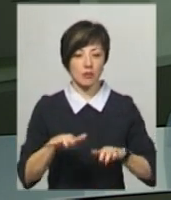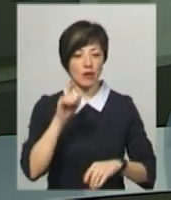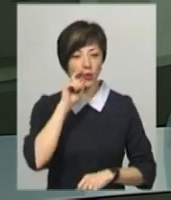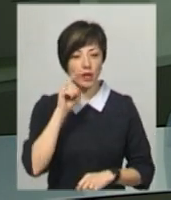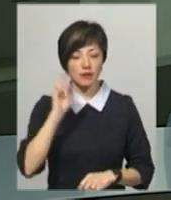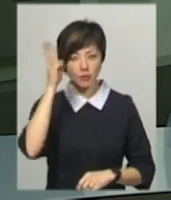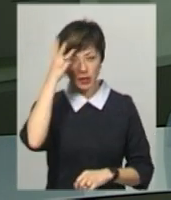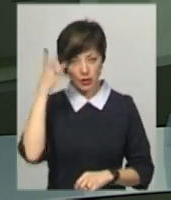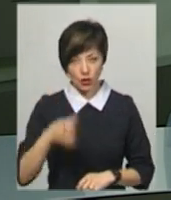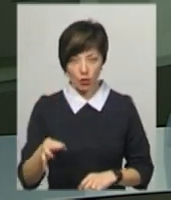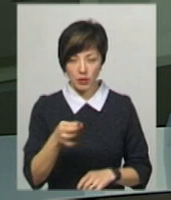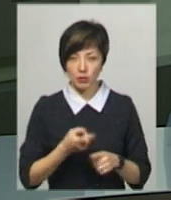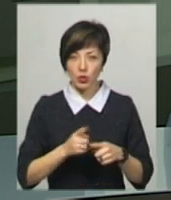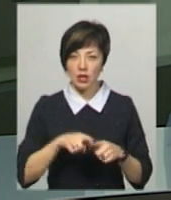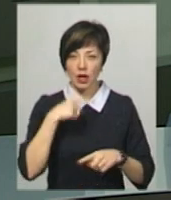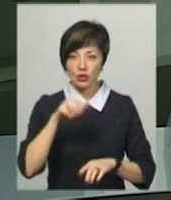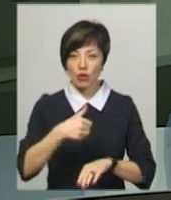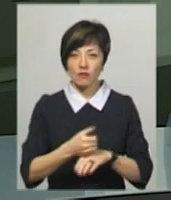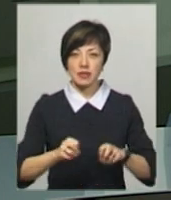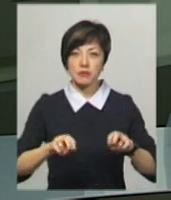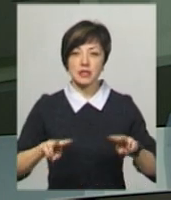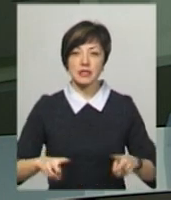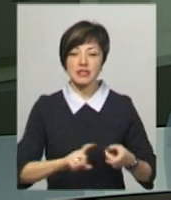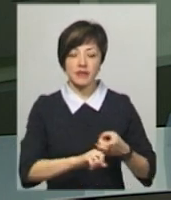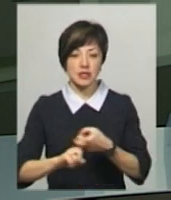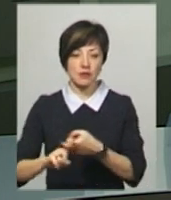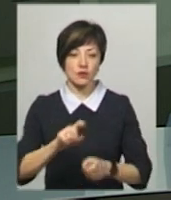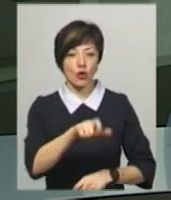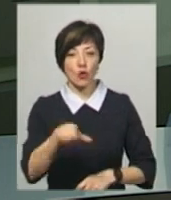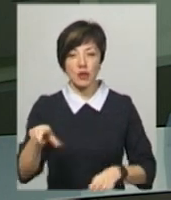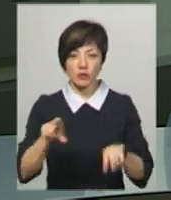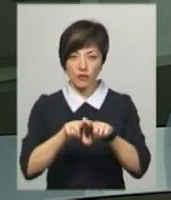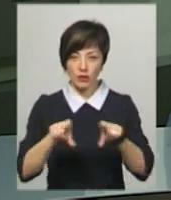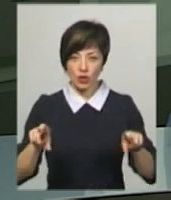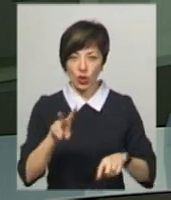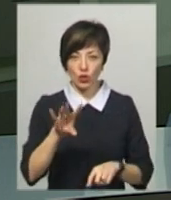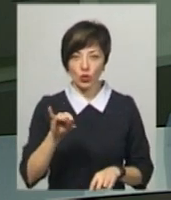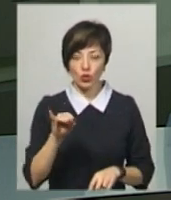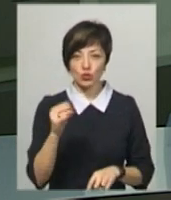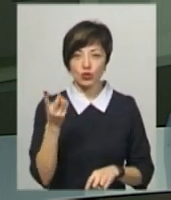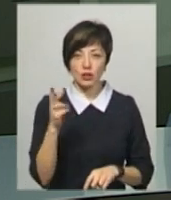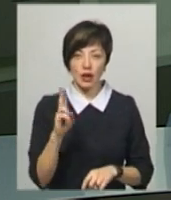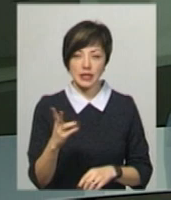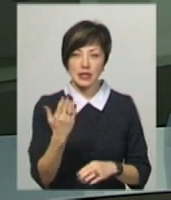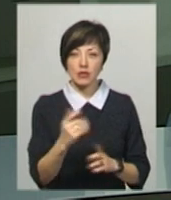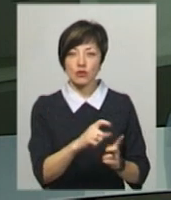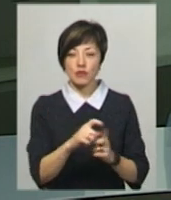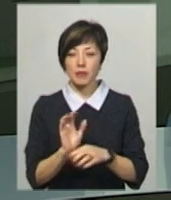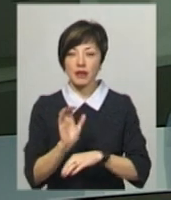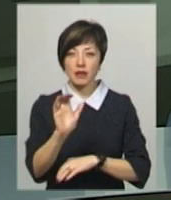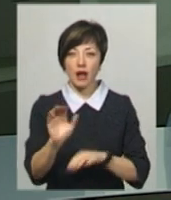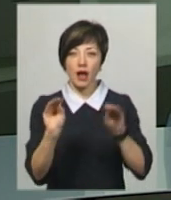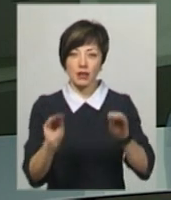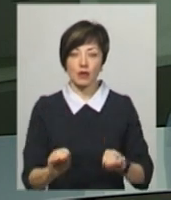Хмельницької області. Про це каже головний спеціаліст зі зв'язків з громадськістю відомства Людмила Лужняк. За її словами, надіслати анкету